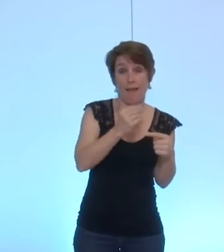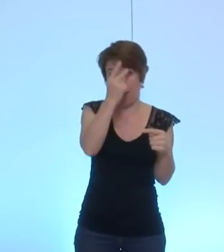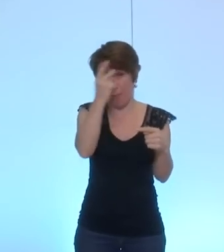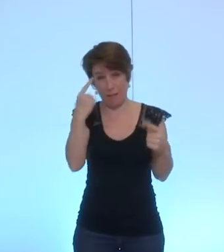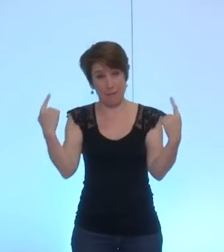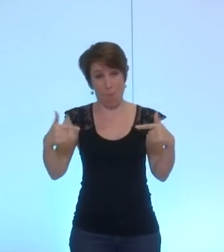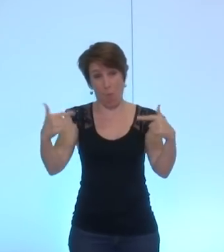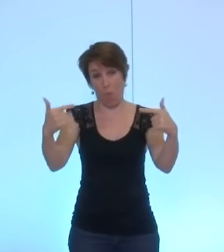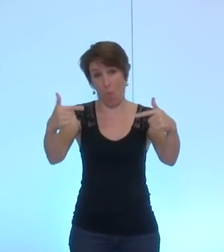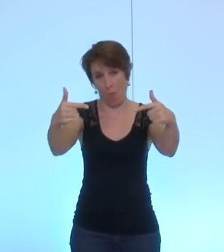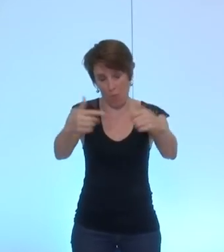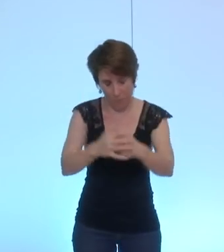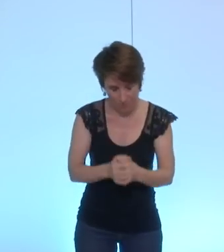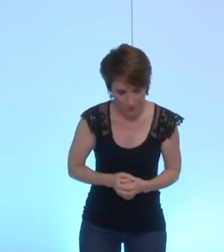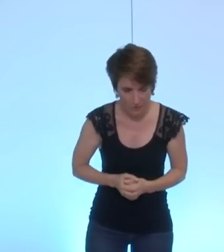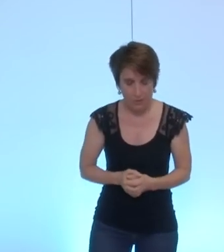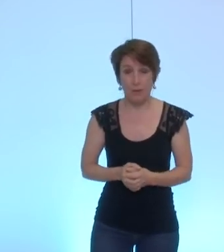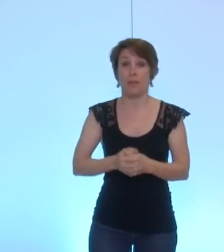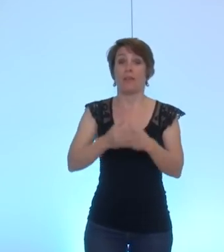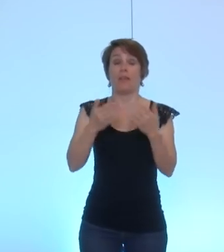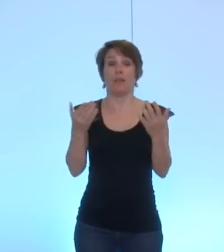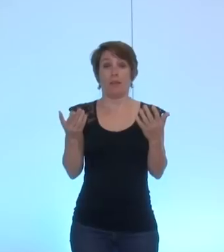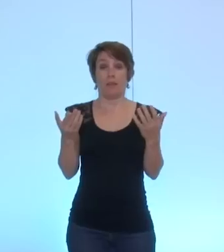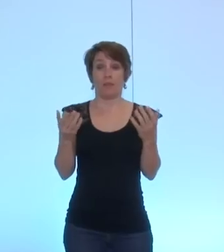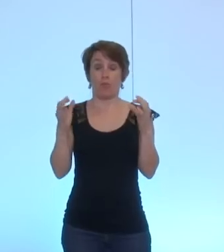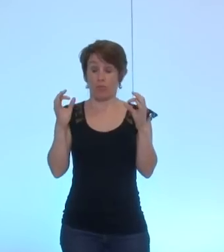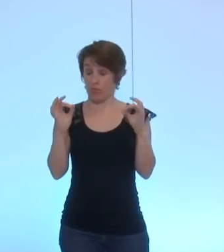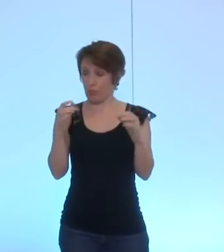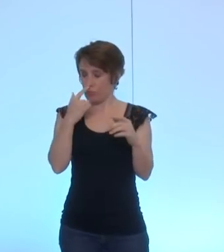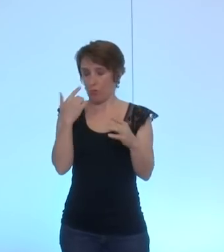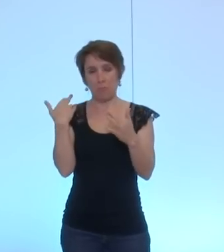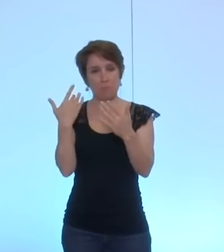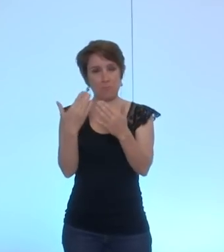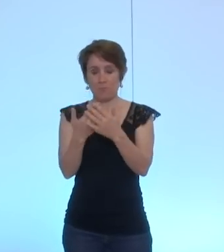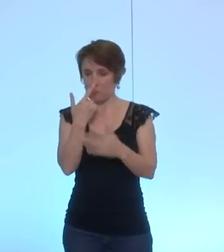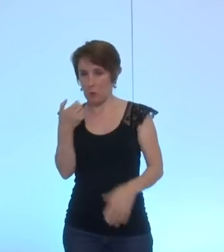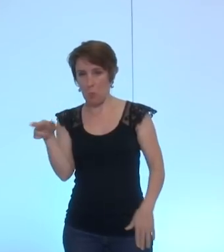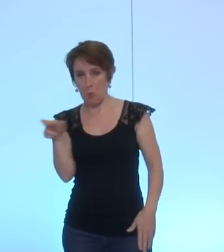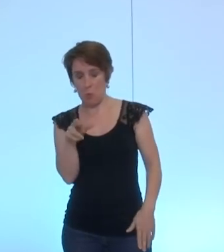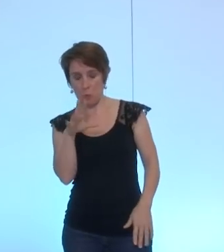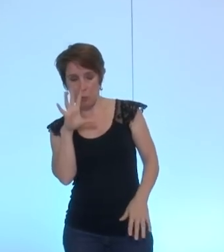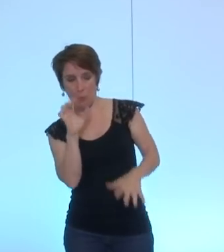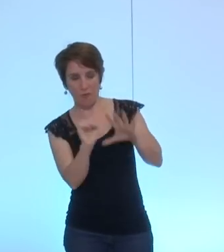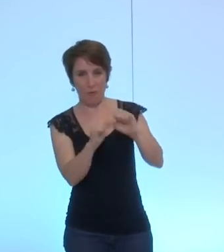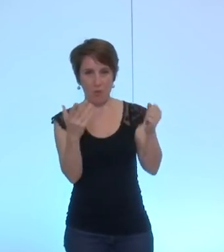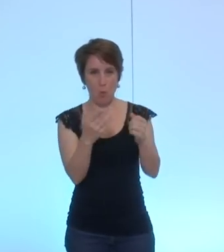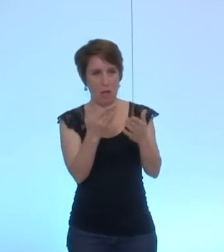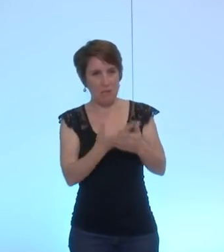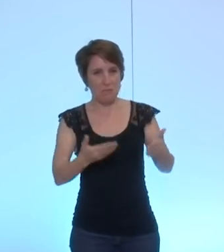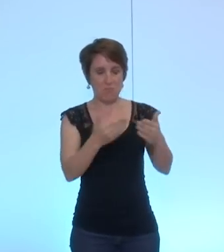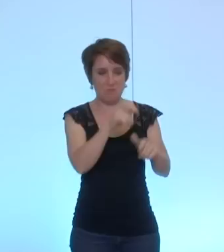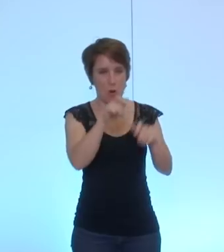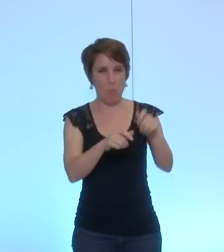malheureusement le retour conjoint d'un antisémitisme débridé et aussi d'une islamophobie assumée